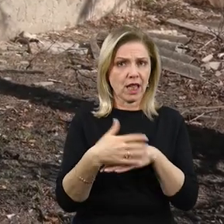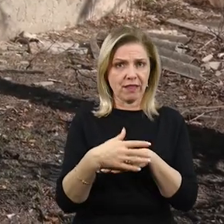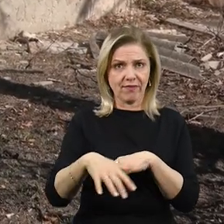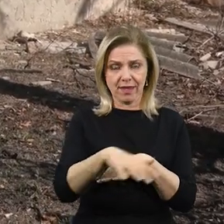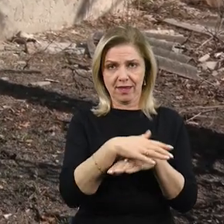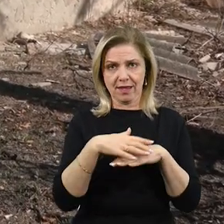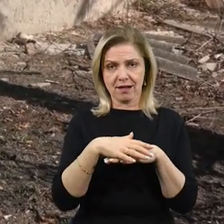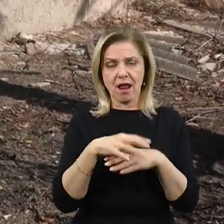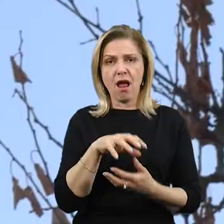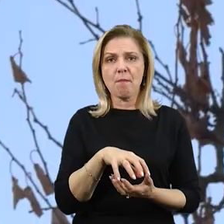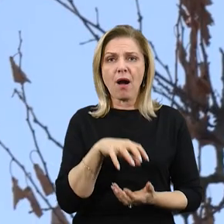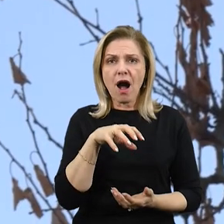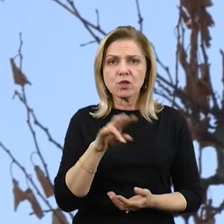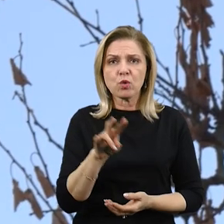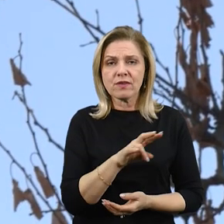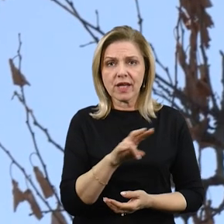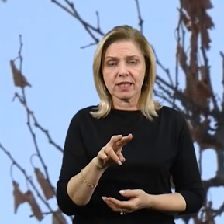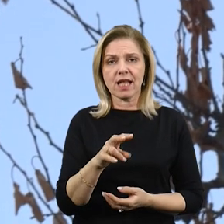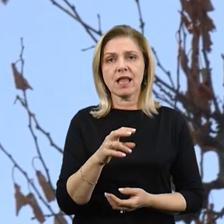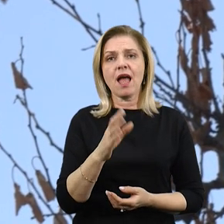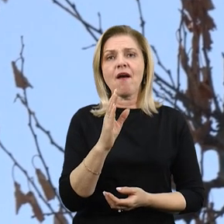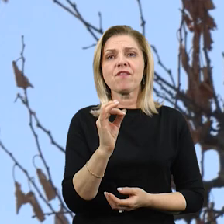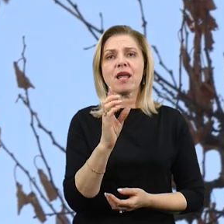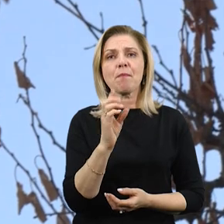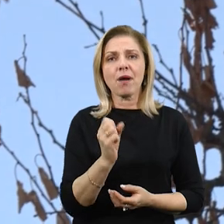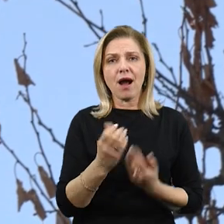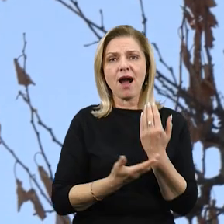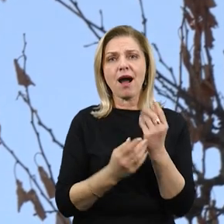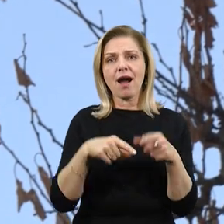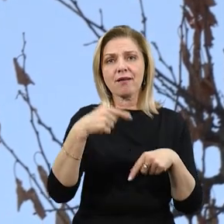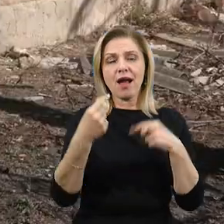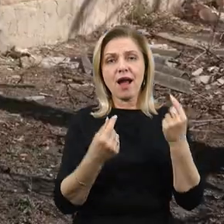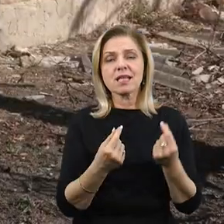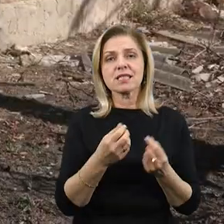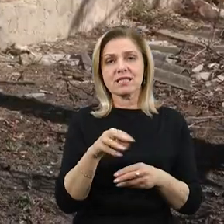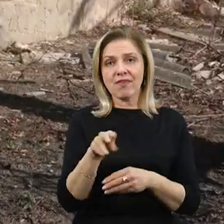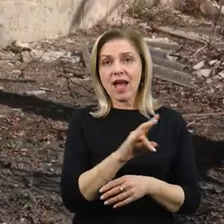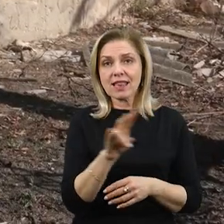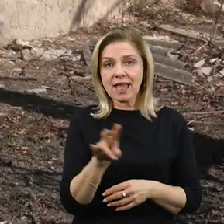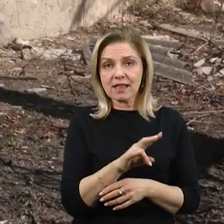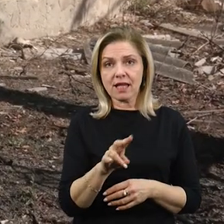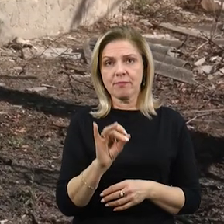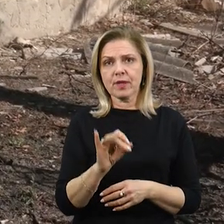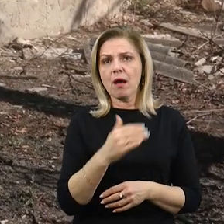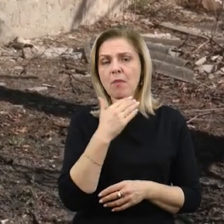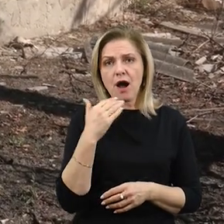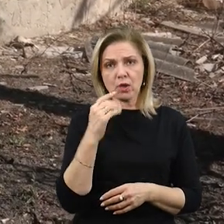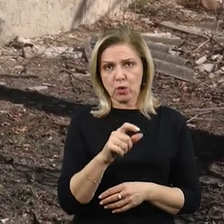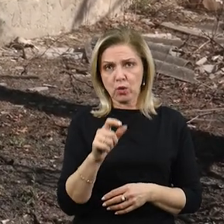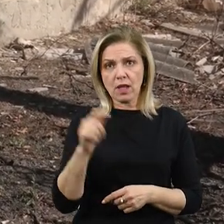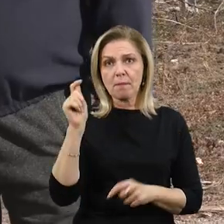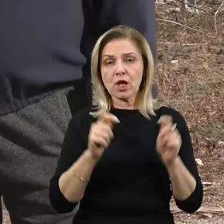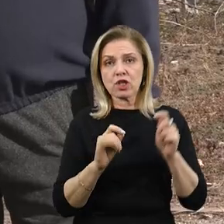Пасху святили, вербу святили. Чоловік 50 було. Навіть з інших сел приїжджали сюди.